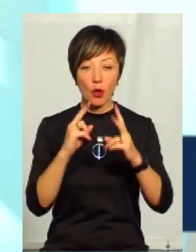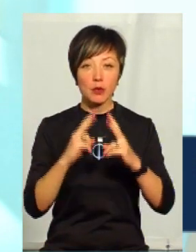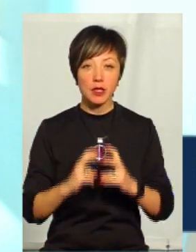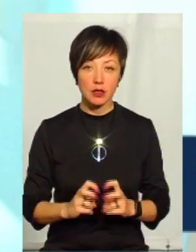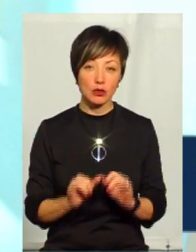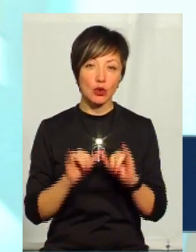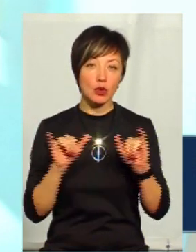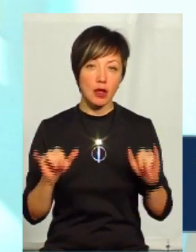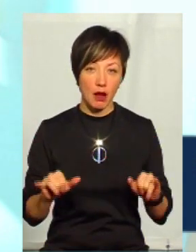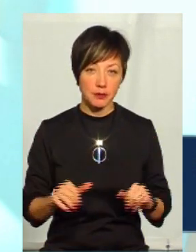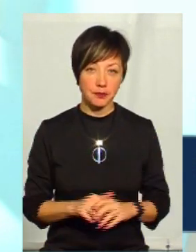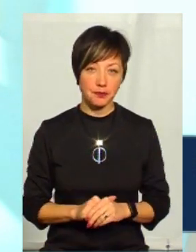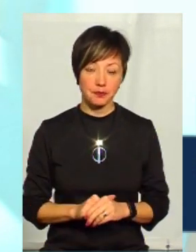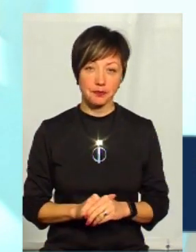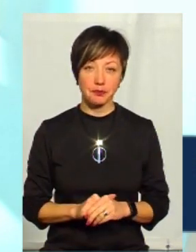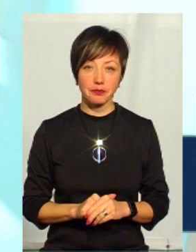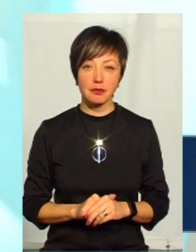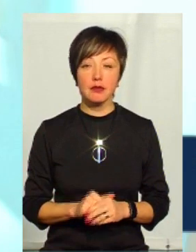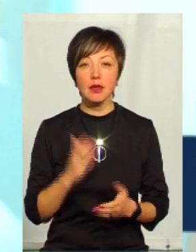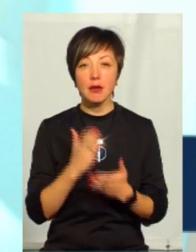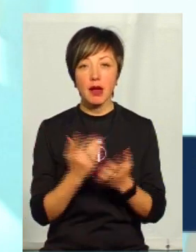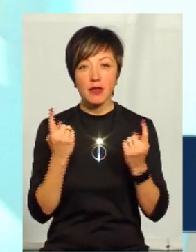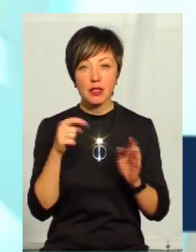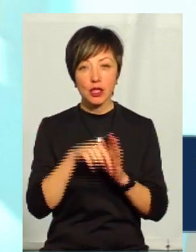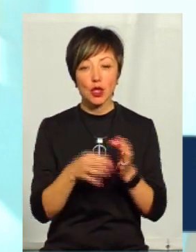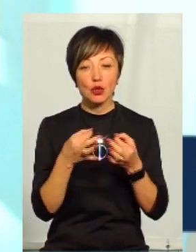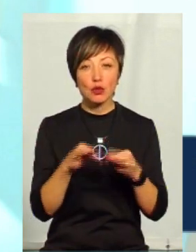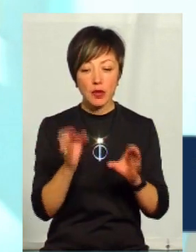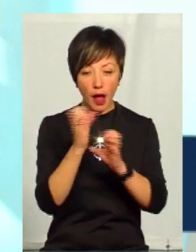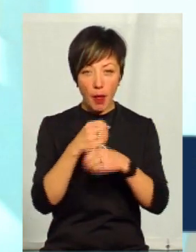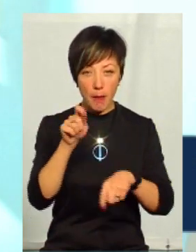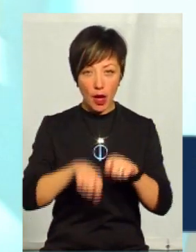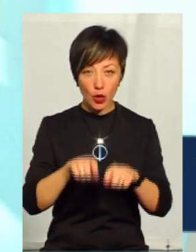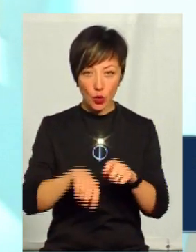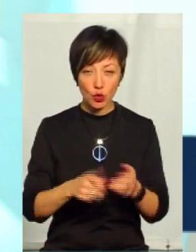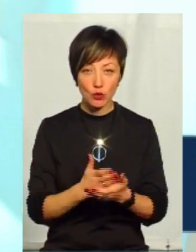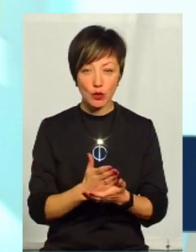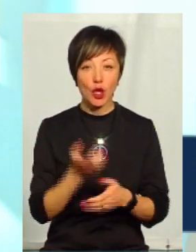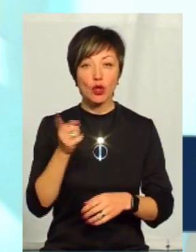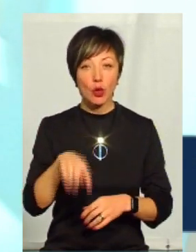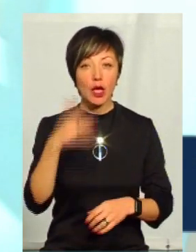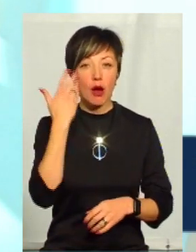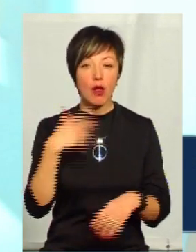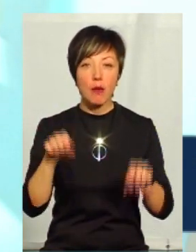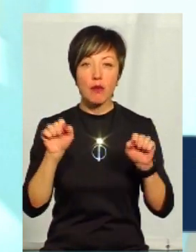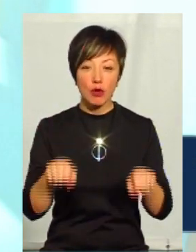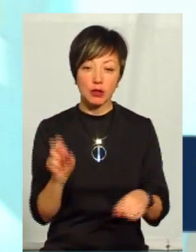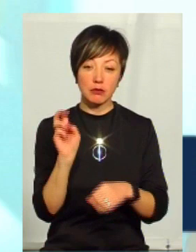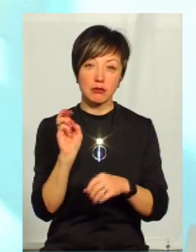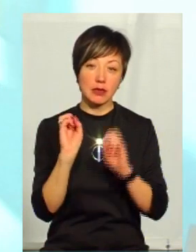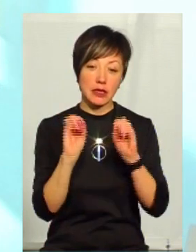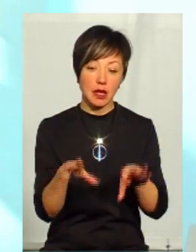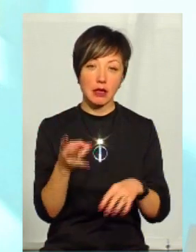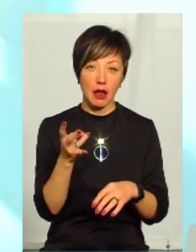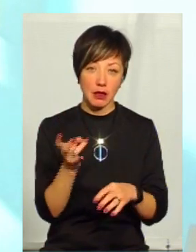обстежень значно зросла. Небайяке значення має доступність лабораторної служби, тоді, коли можна піти, здати